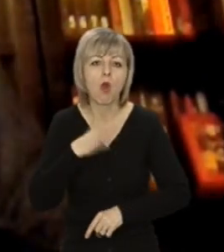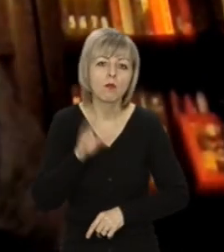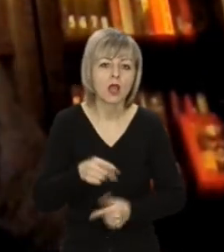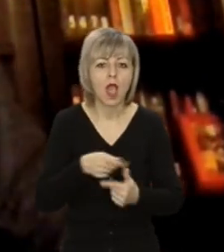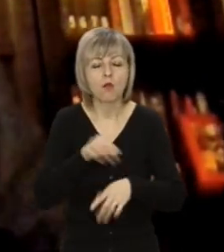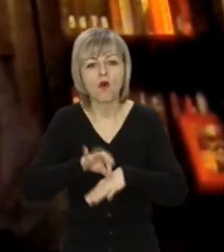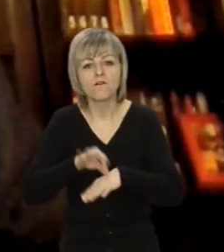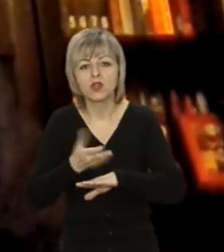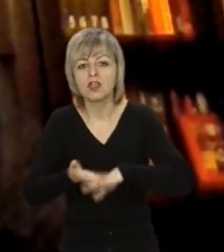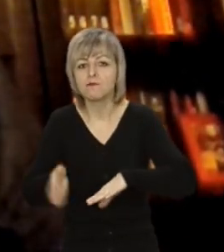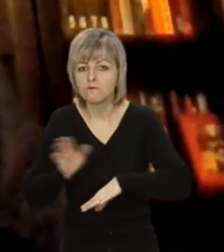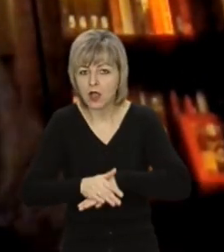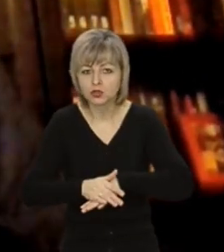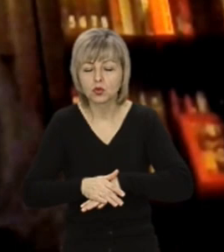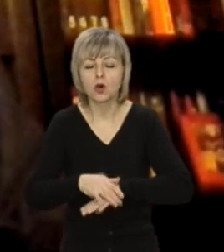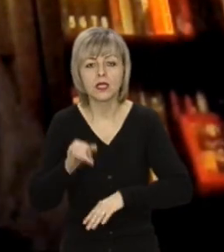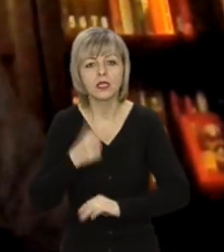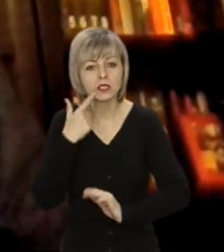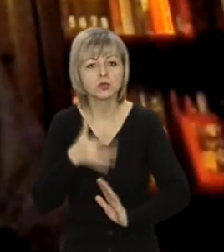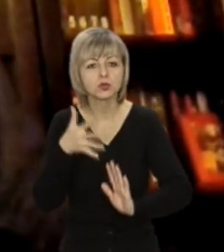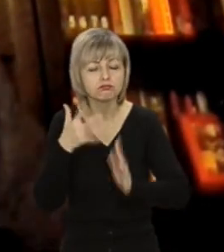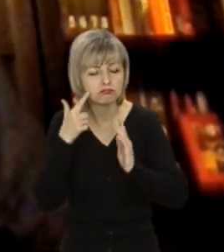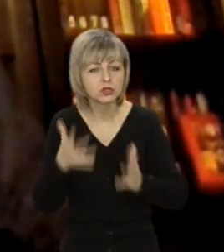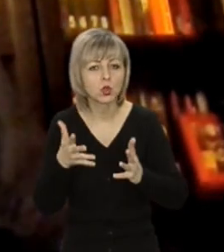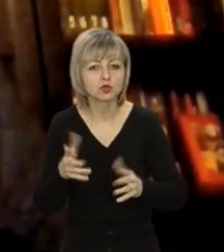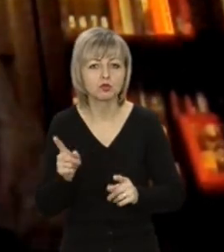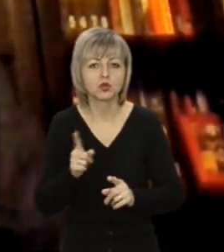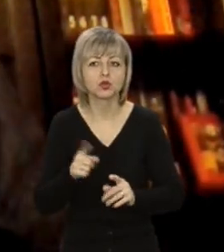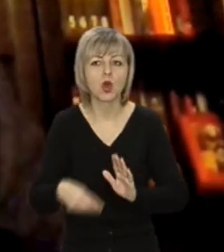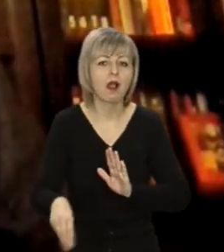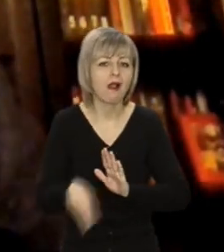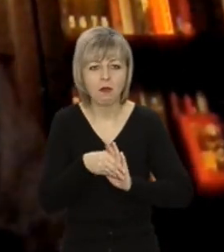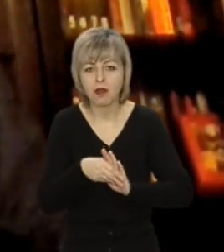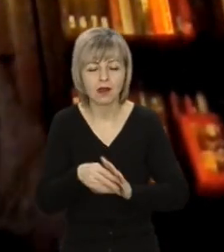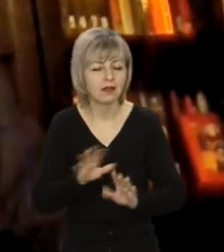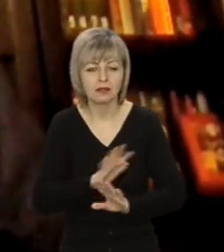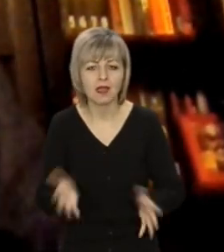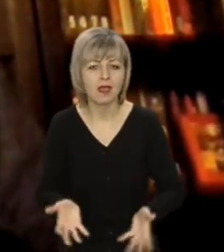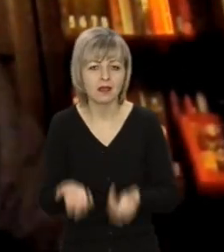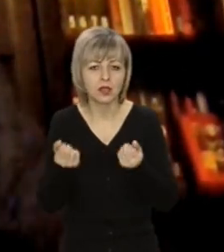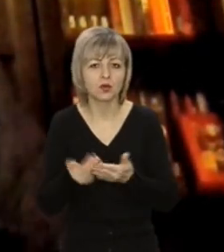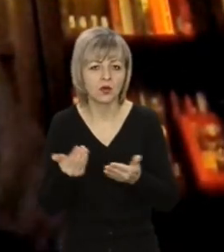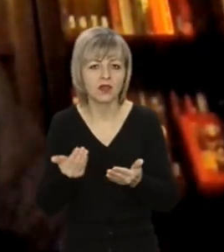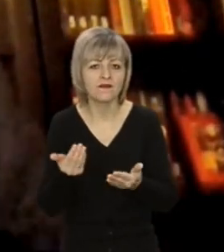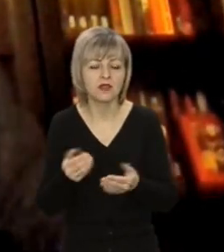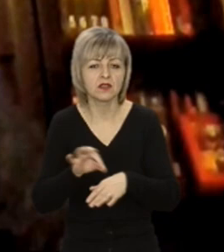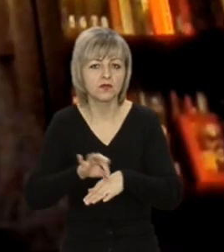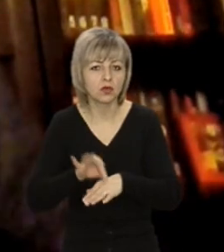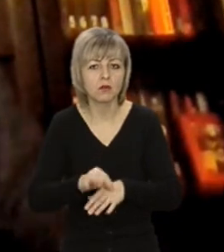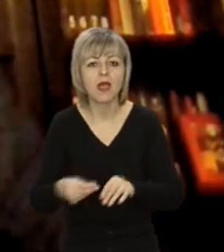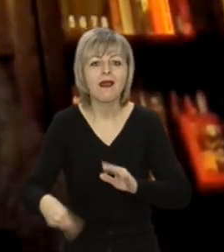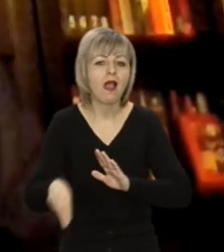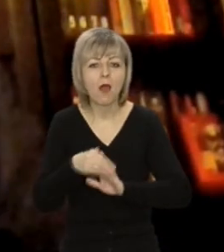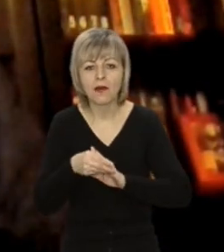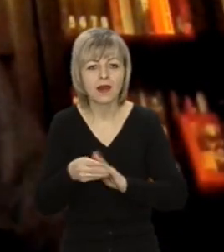тяжко на ковід-19. І зрозуміло, що хабар не рятує від ковід-19. Хабар, за який